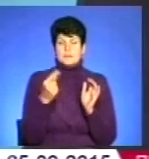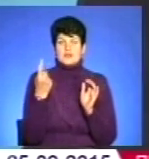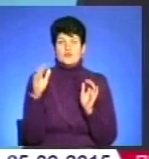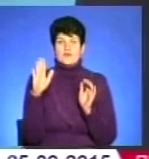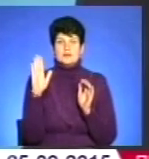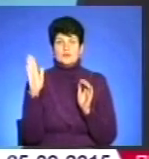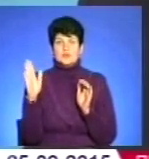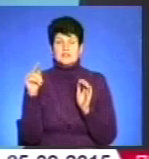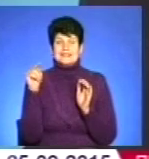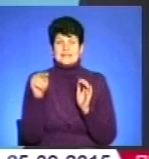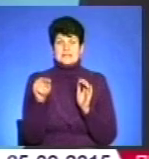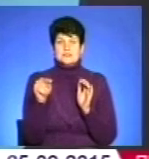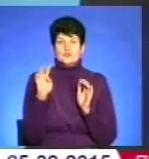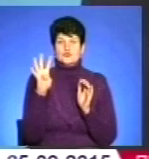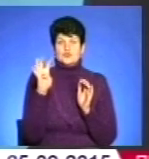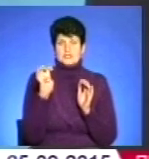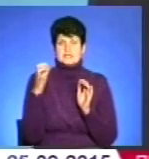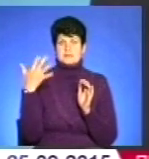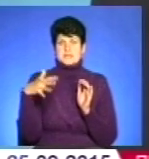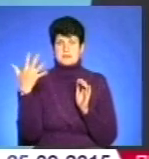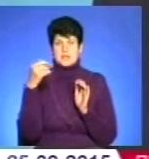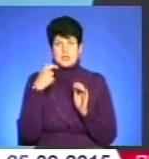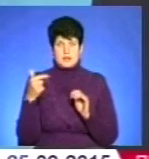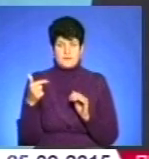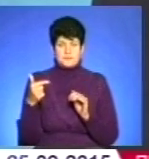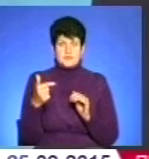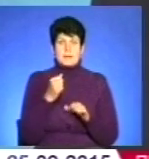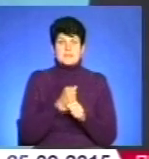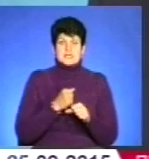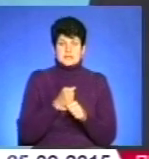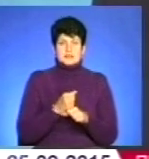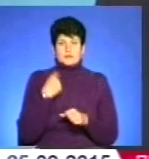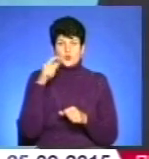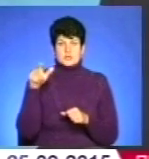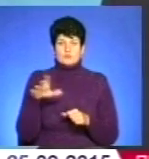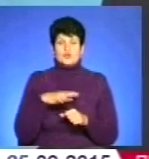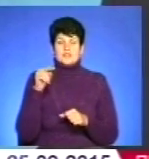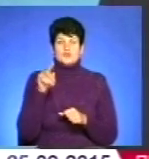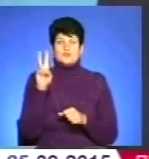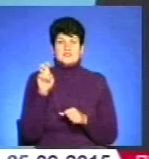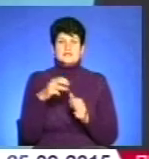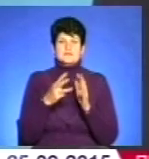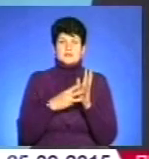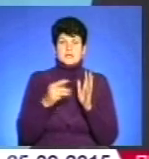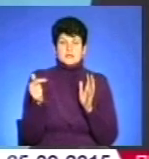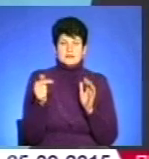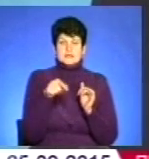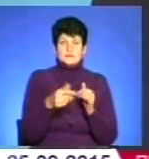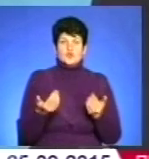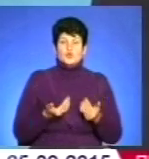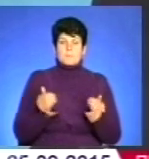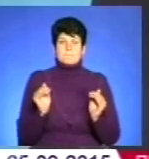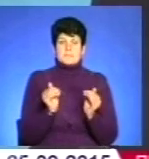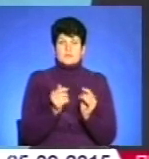вересня ми маємо 1455 гривень. Працездатних осіб було 1218 гривень, з цим прожитковим